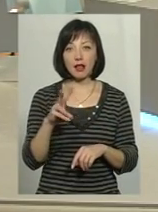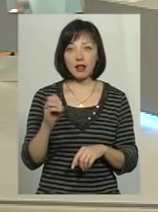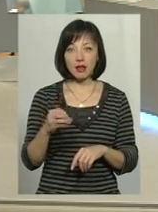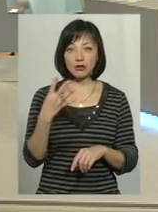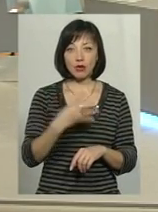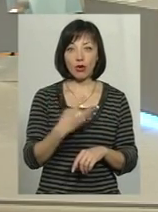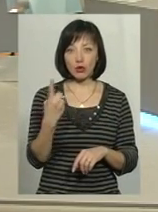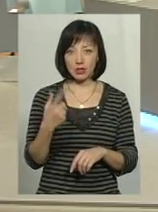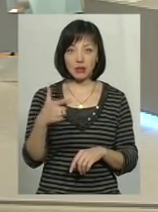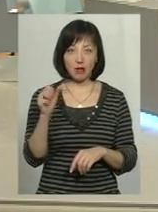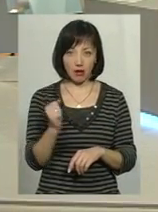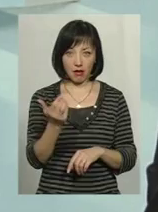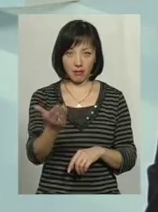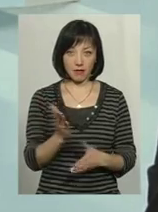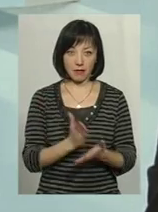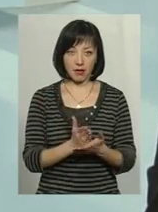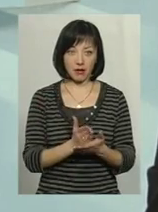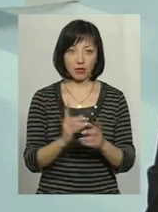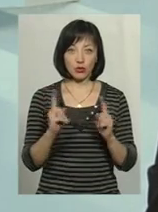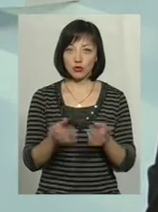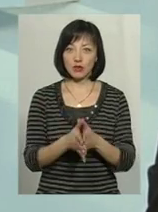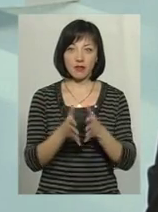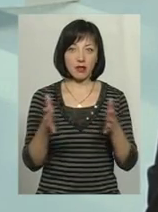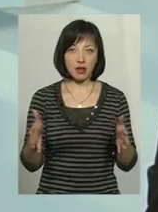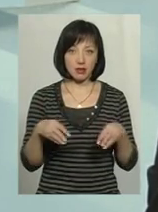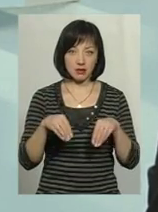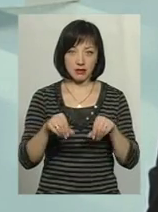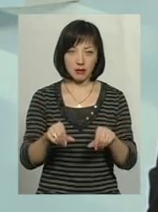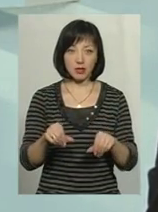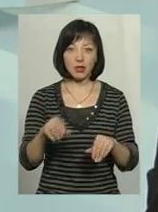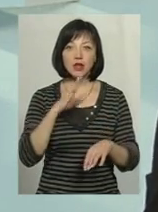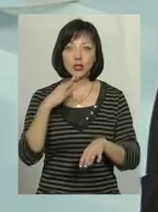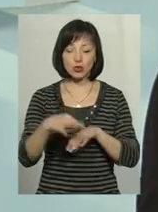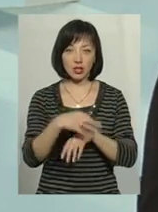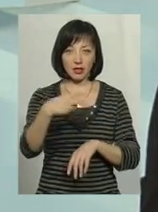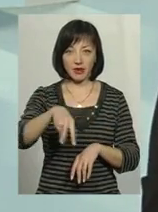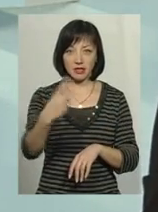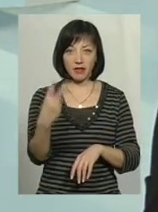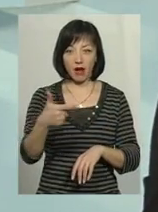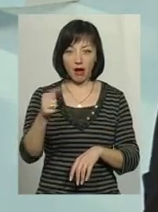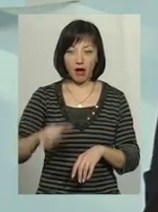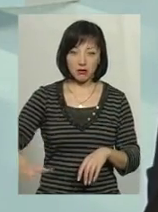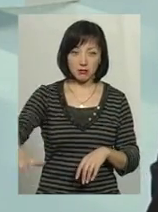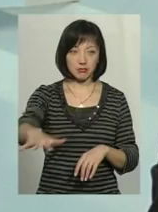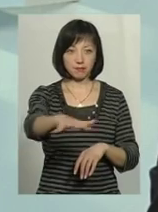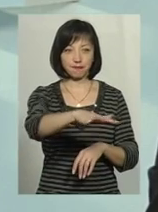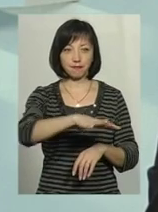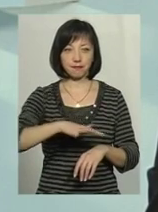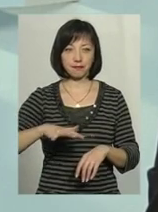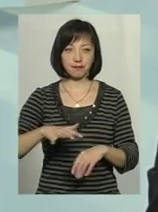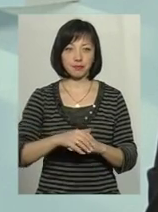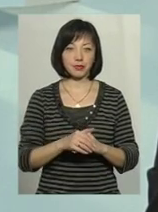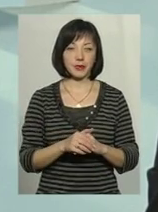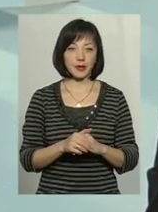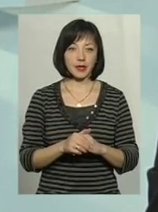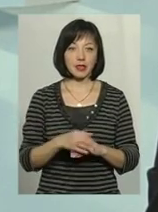кажу, 41 гектар депутат має. Це дуже великі запаси і дружина 22 гектари. І це одна територія. Тобто, якби я ду...